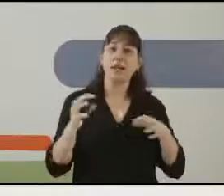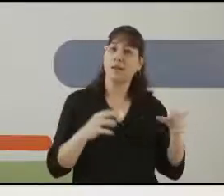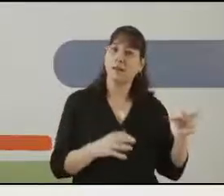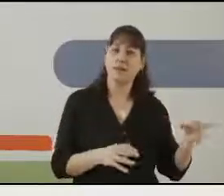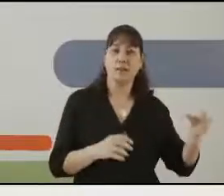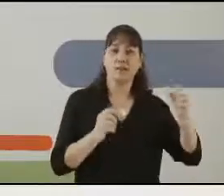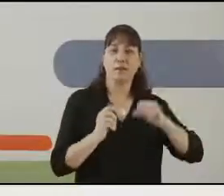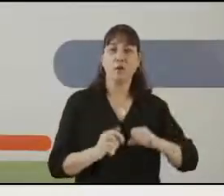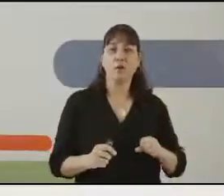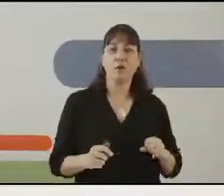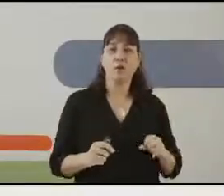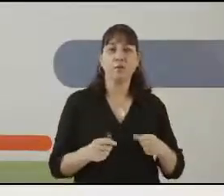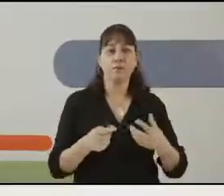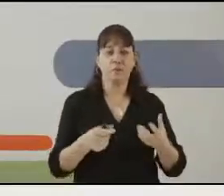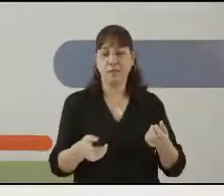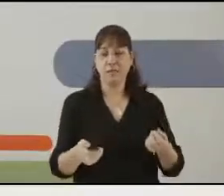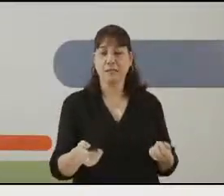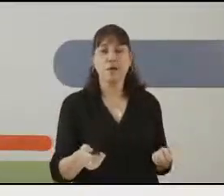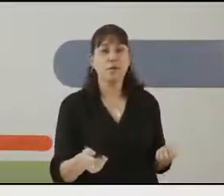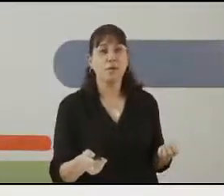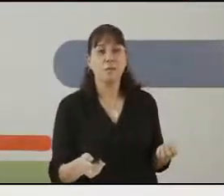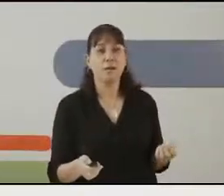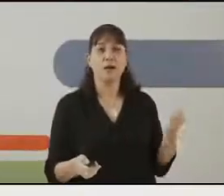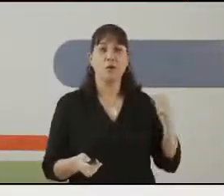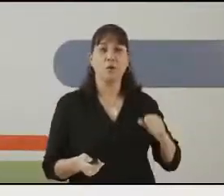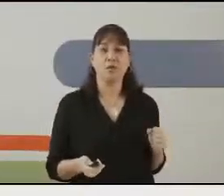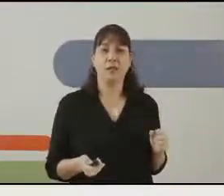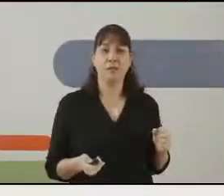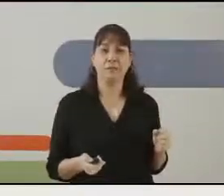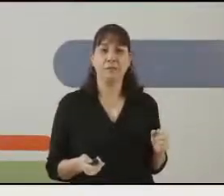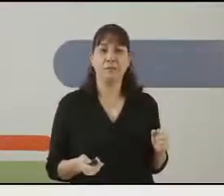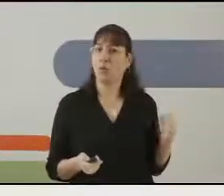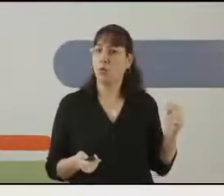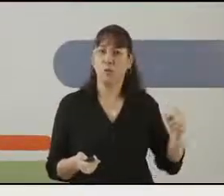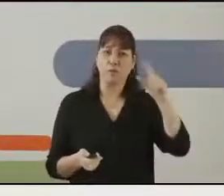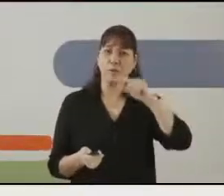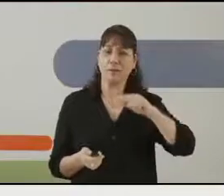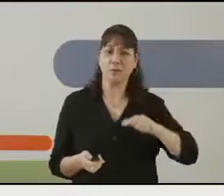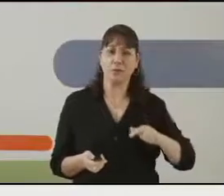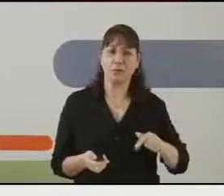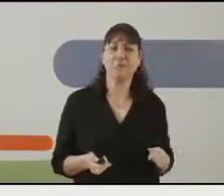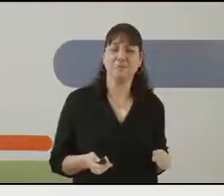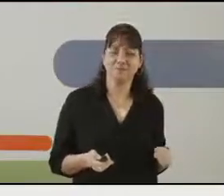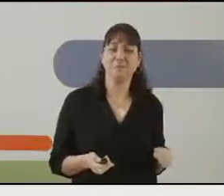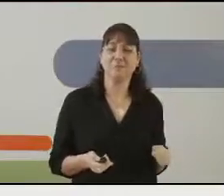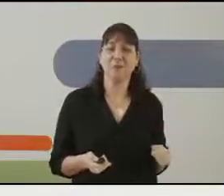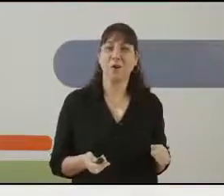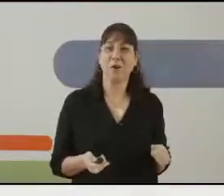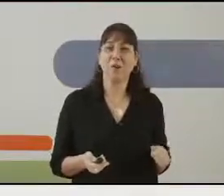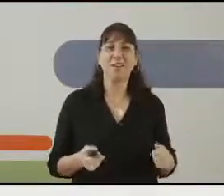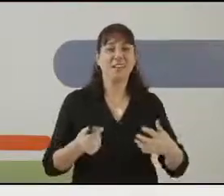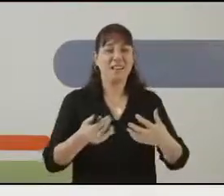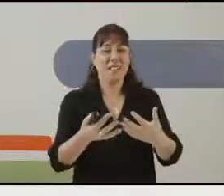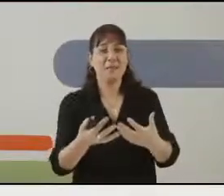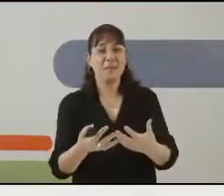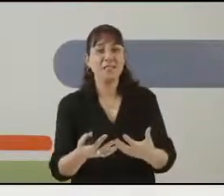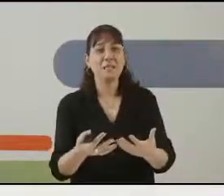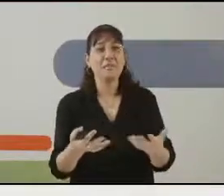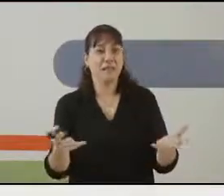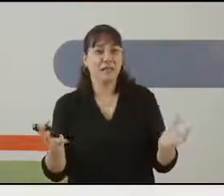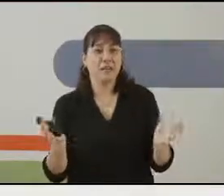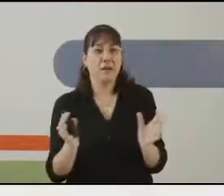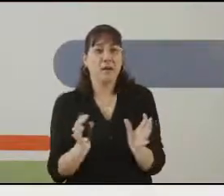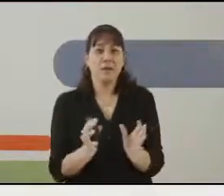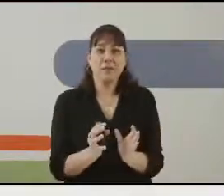בצל, את האוף, ואני אצור מרק אוף טעים. הוא גם אוהב עם מצריות, נכון? אז אני